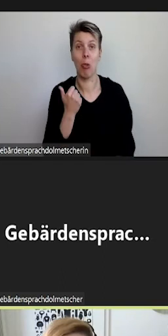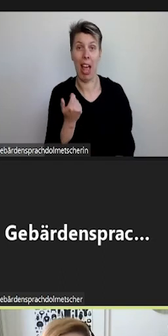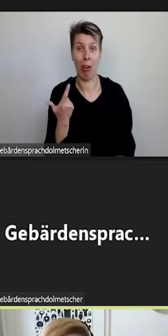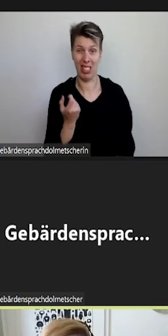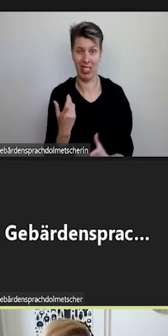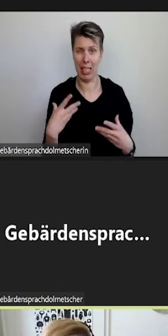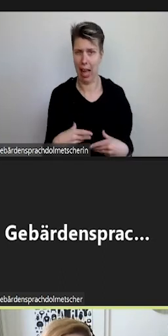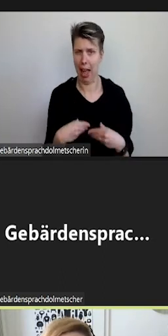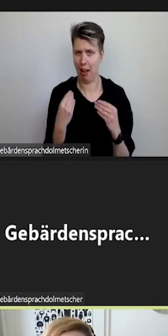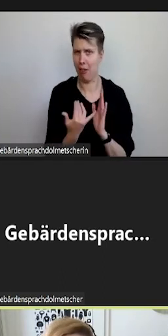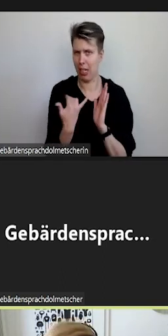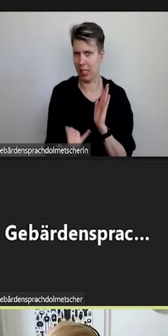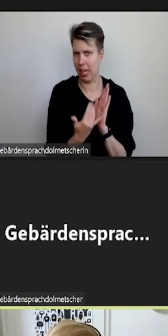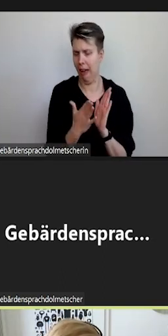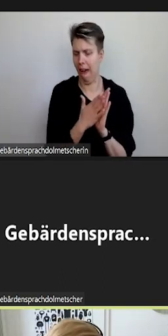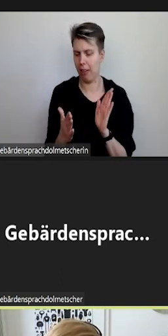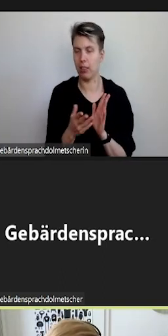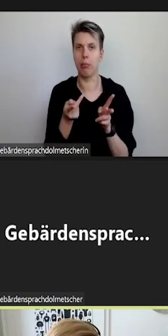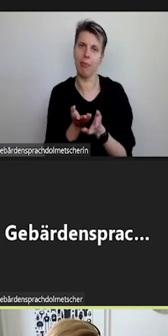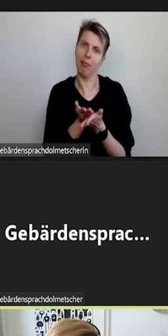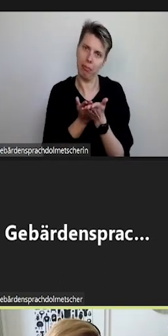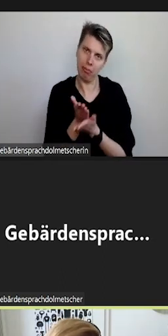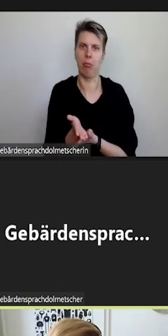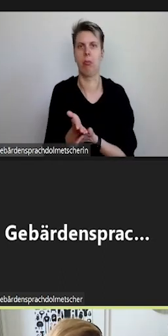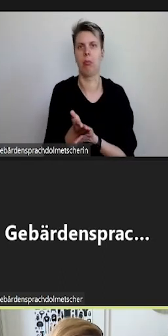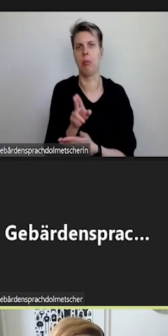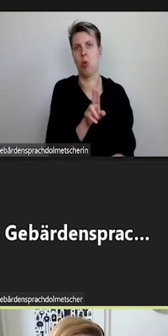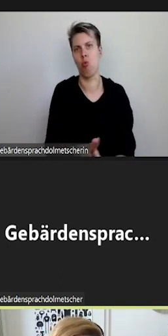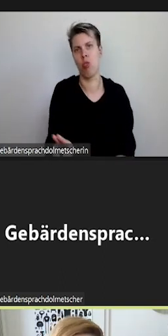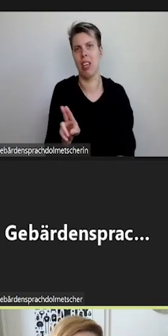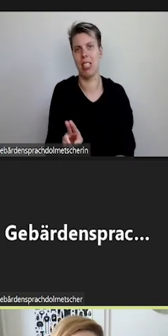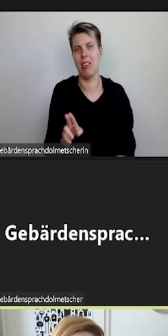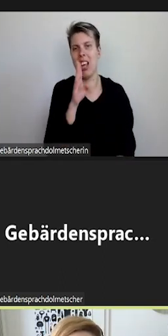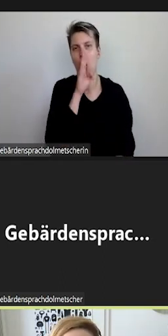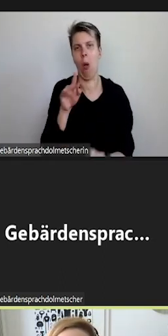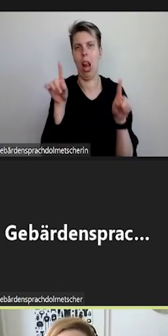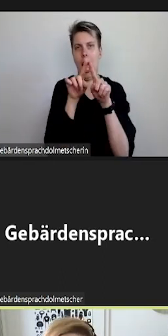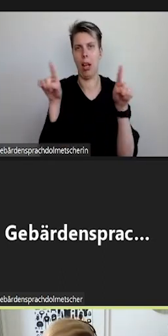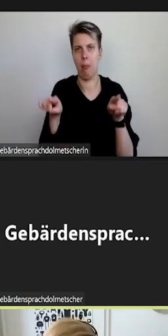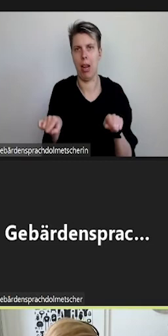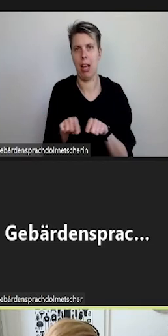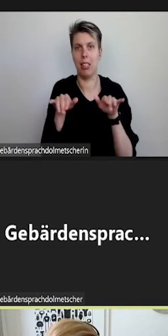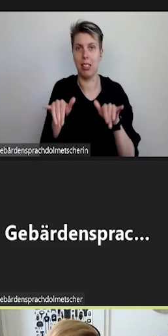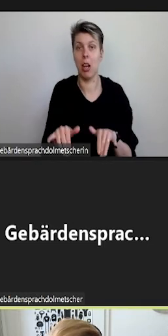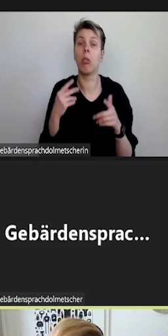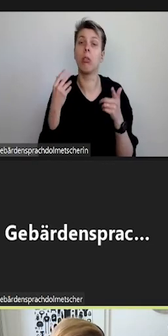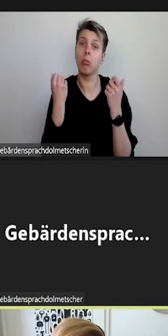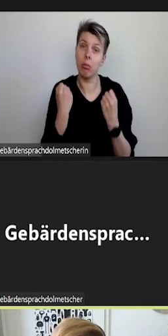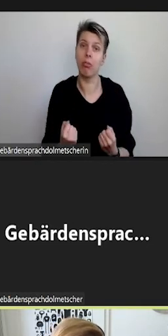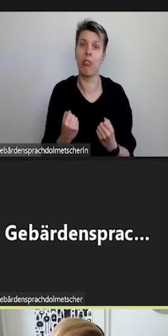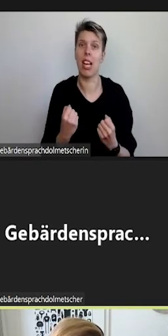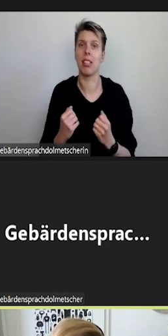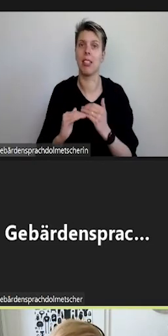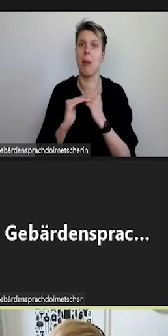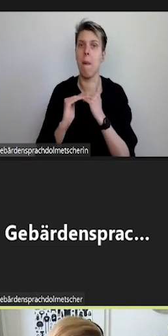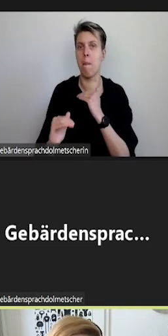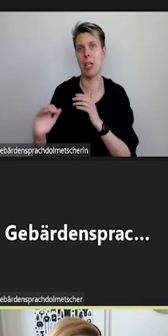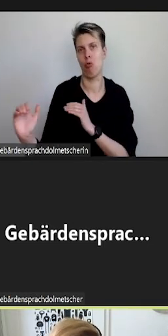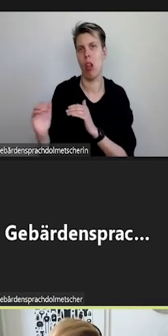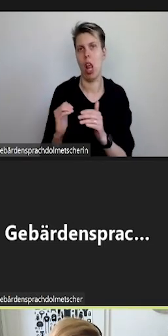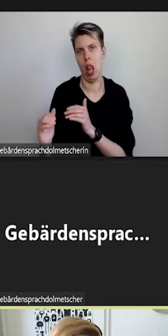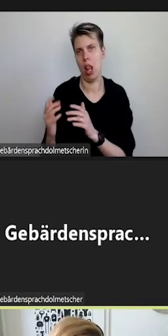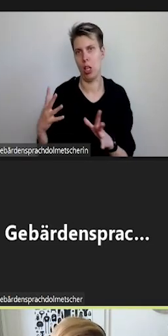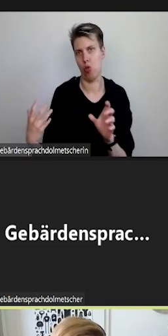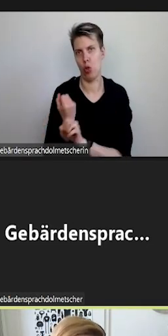ist der Lageplan jetzt aber auf Dauer gestellt worden an der Universität und auch mit personellen Ressourcen versehen. Deshalb sind wir optimistisch,